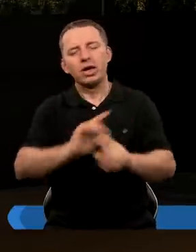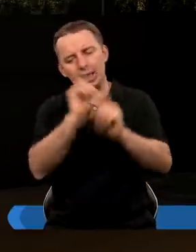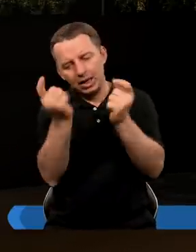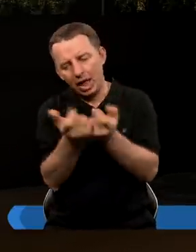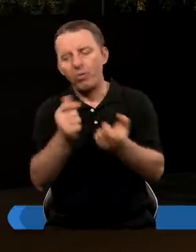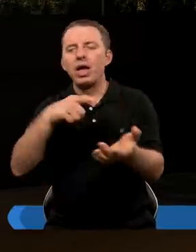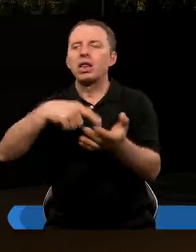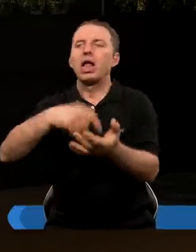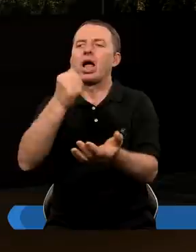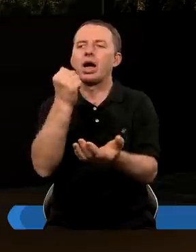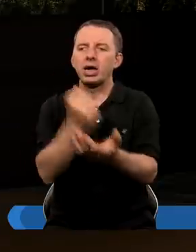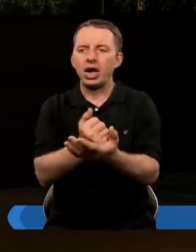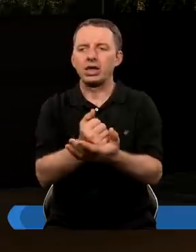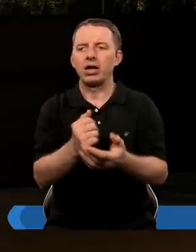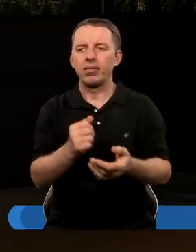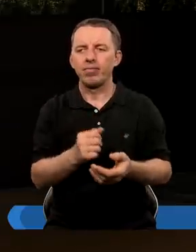cały ten dekret,